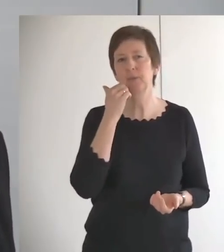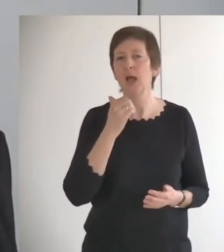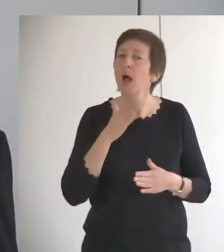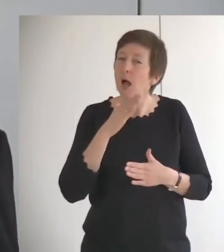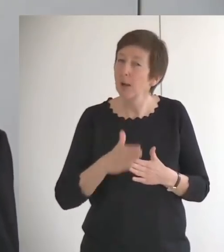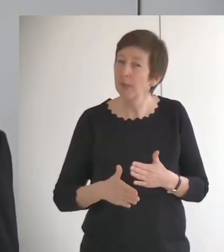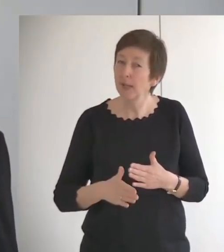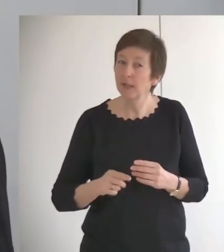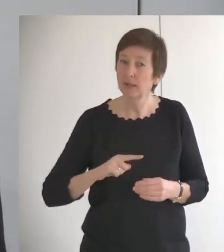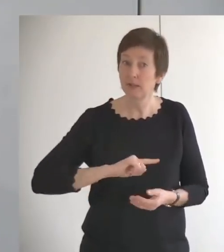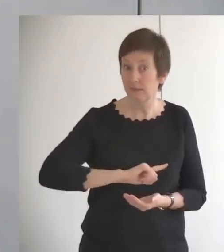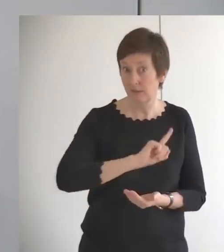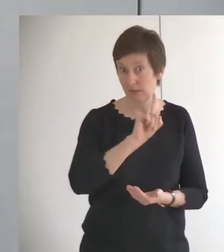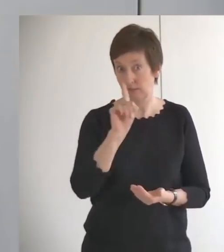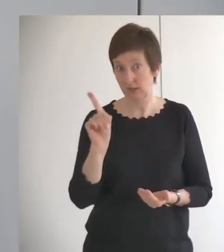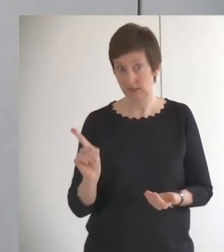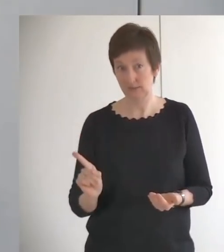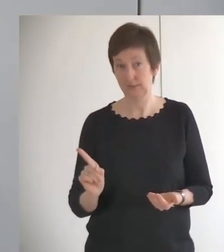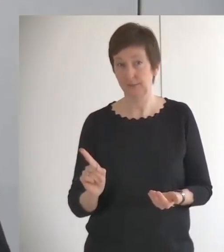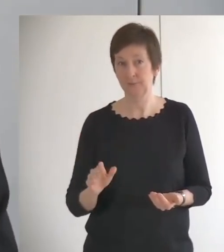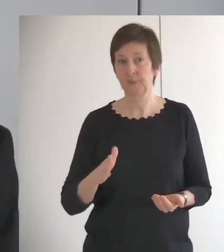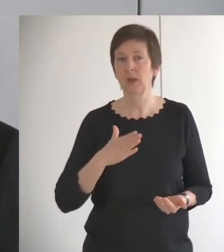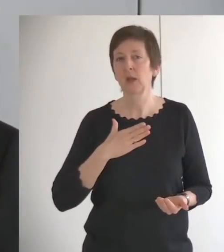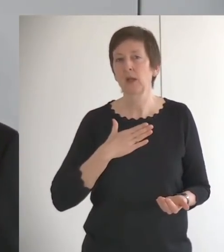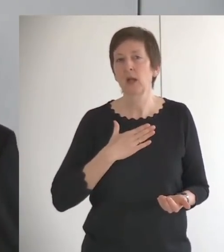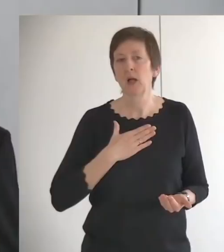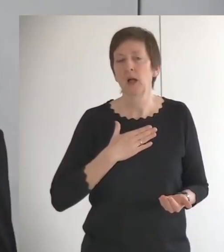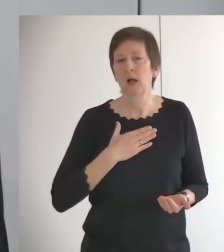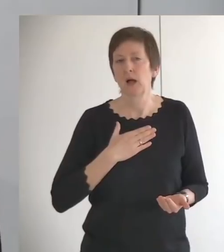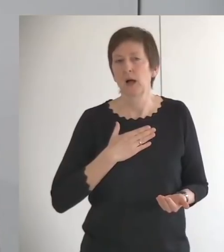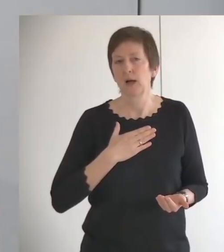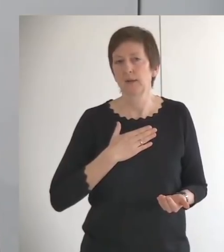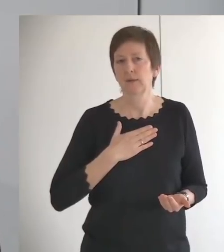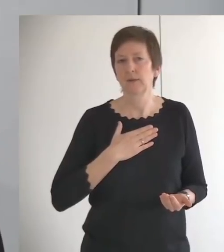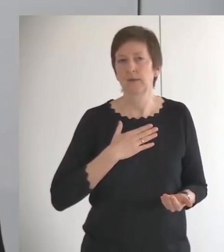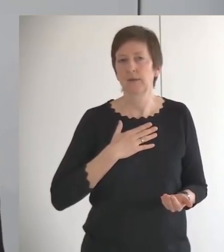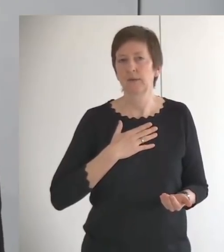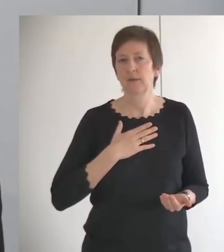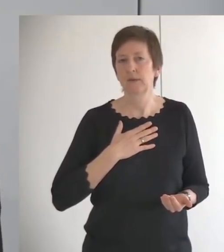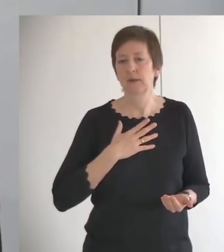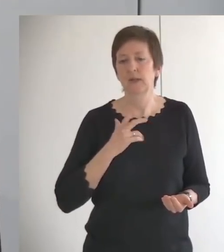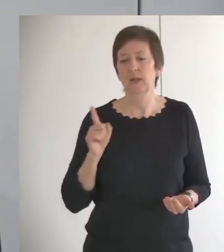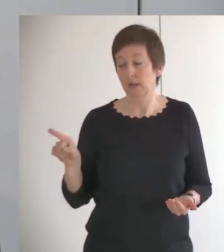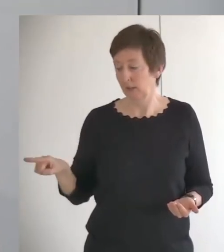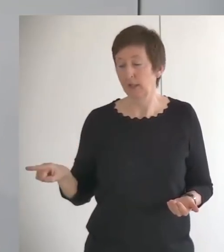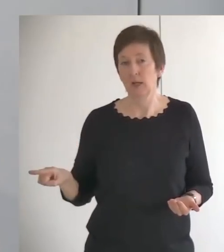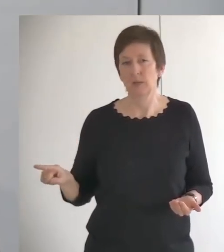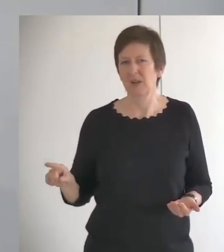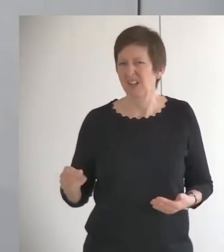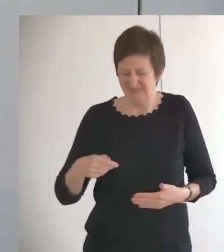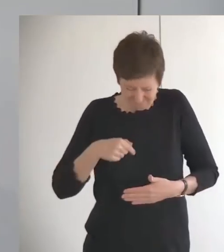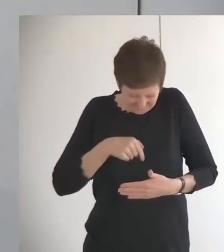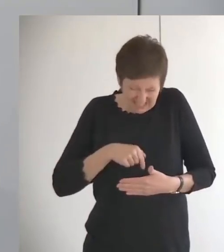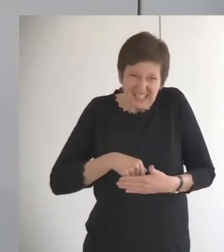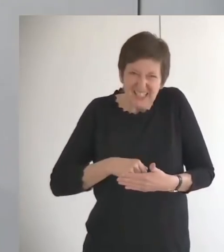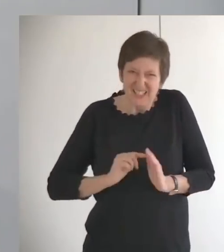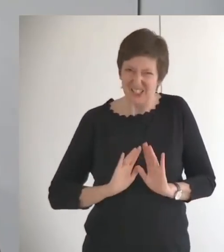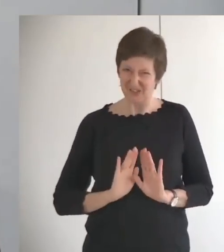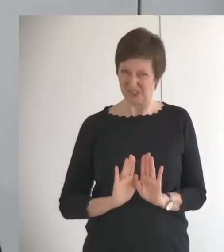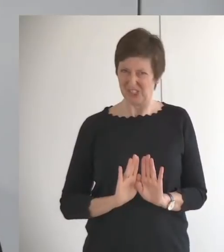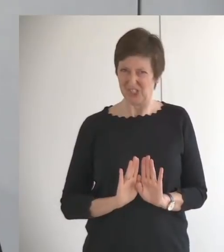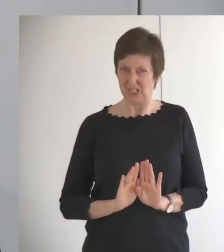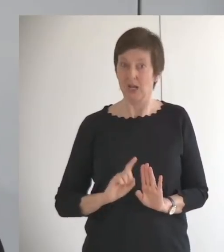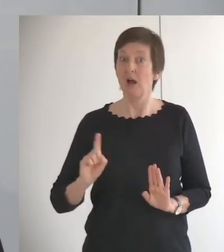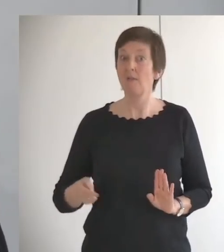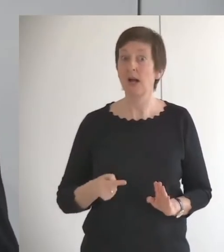Ende des Tages, da hat er dann bei allen inneren Widerständen, weil es ihm eben nicht so gut ging,